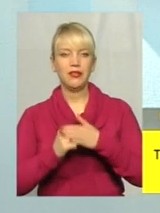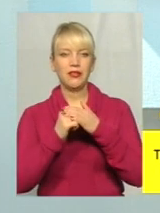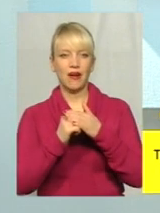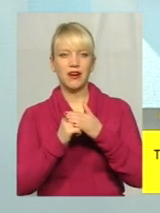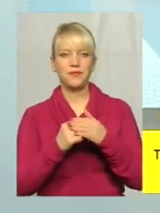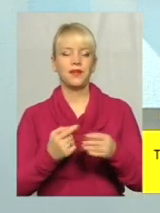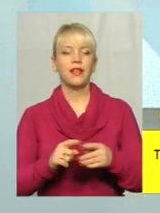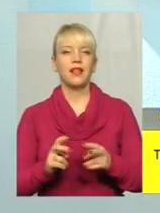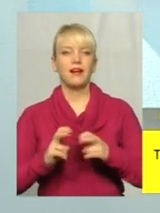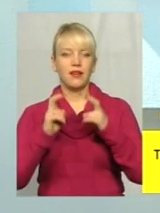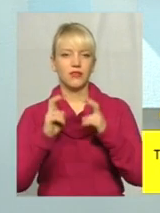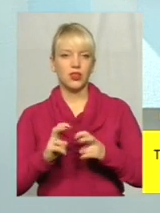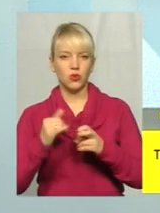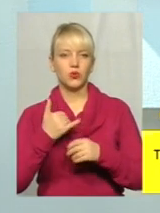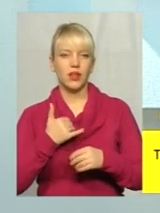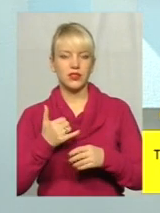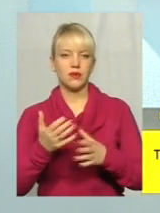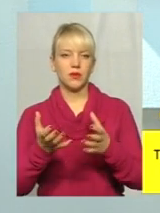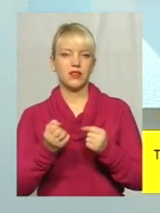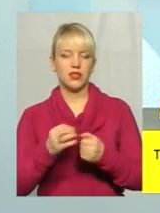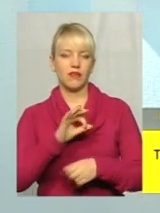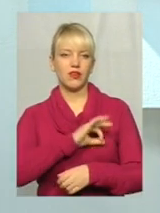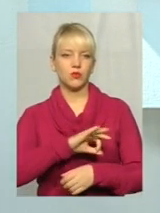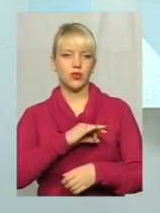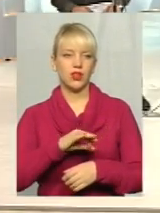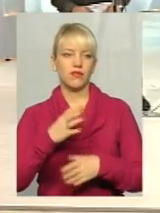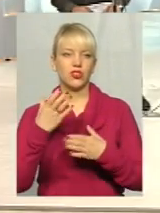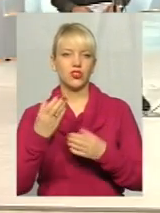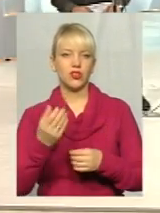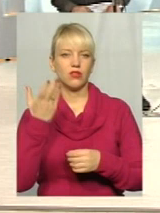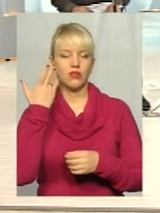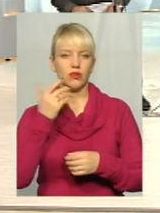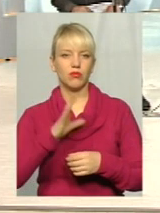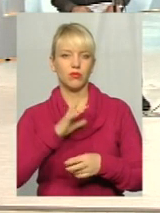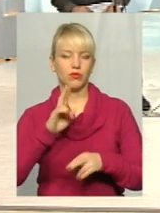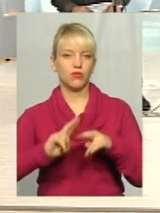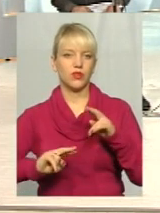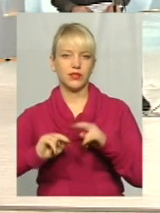Ліфти в нас прийняті ще в експлуатацію, ще коли будувалися будинки.